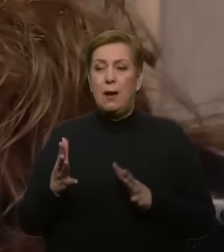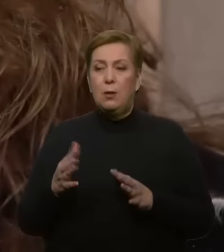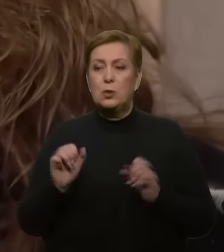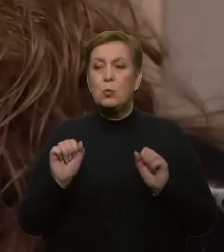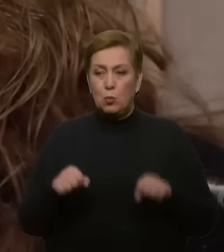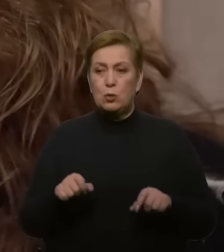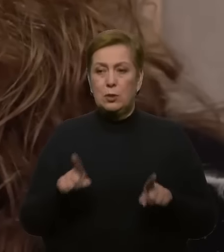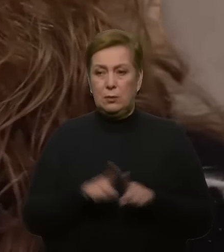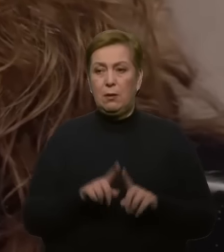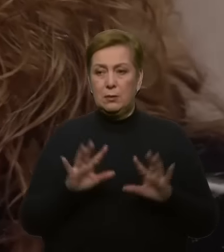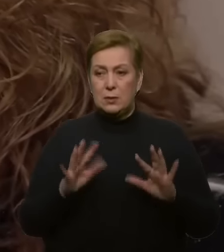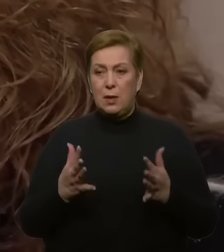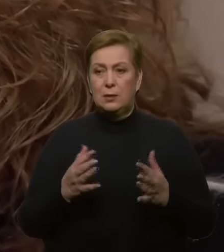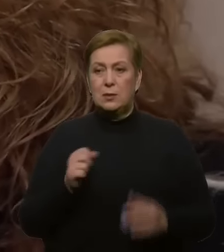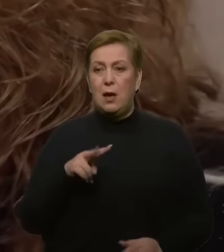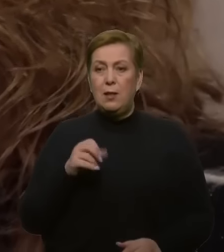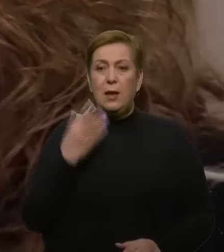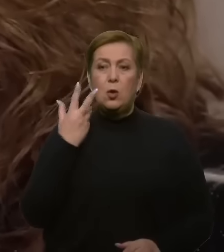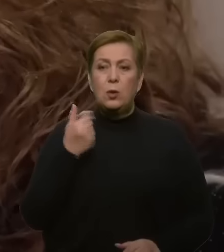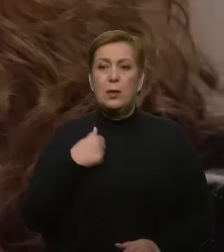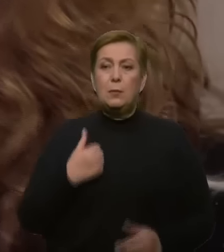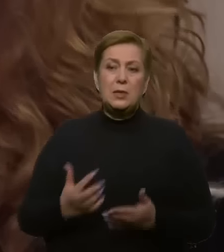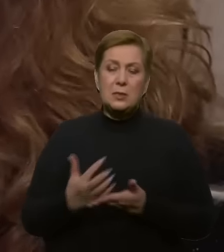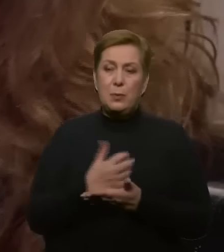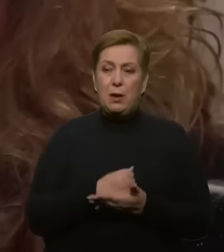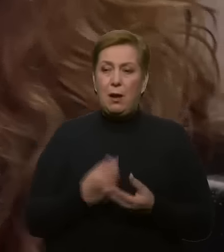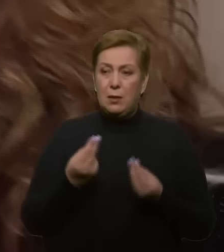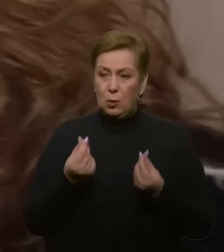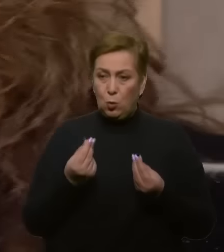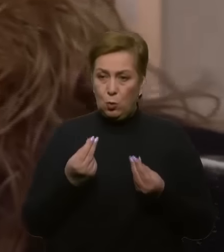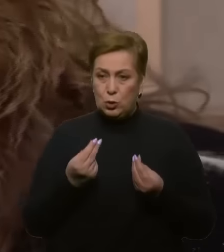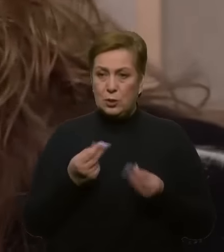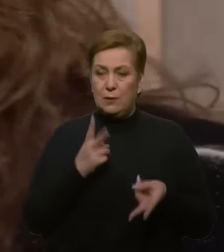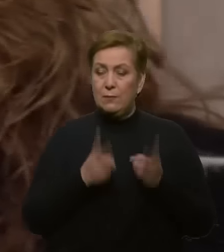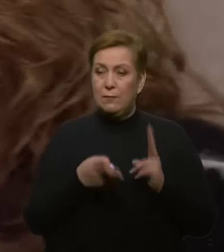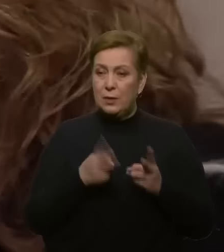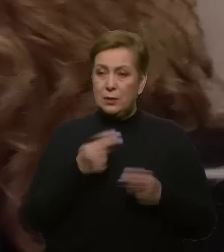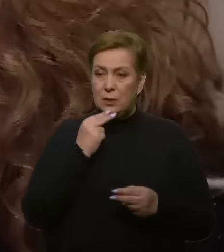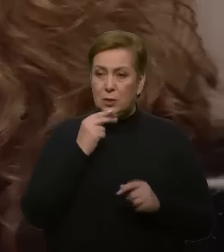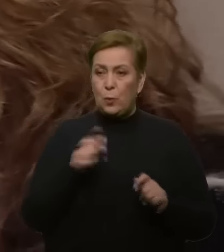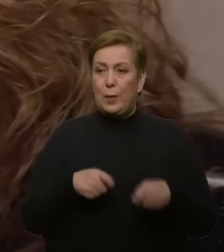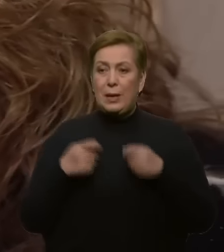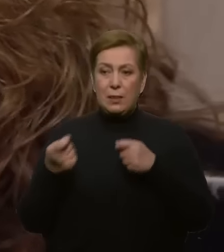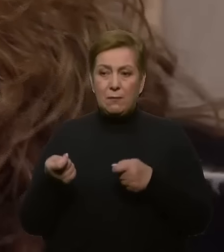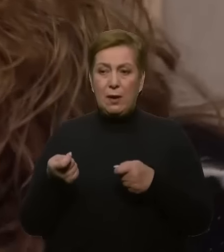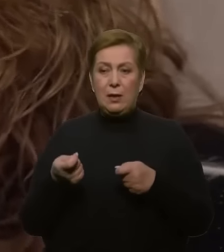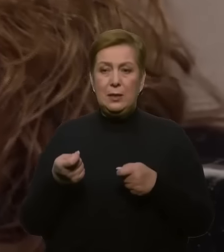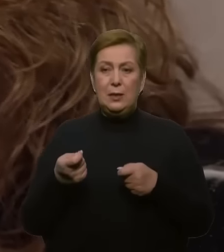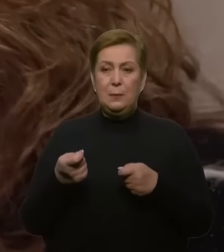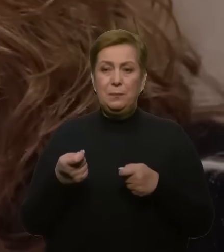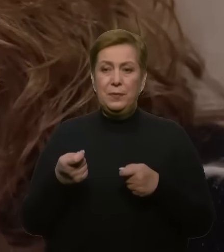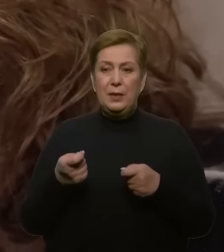статися таке. Але коли ми збирали гроші і варіли їжу, і передавали в